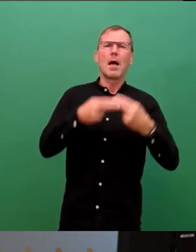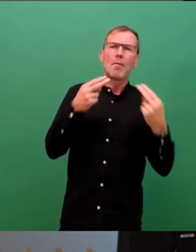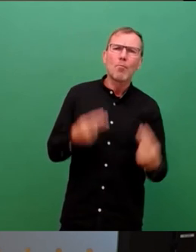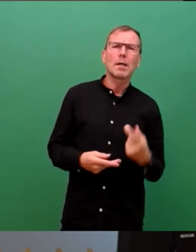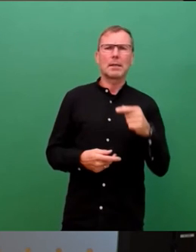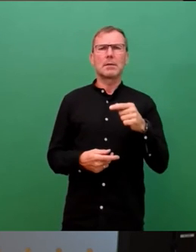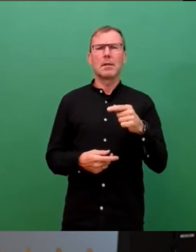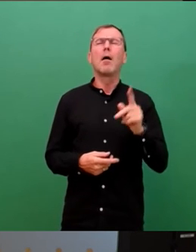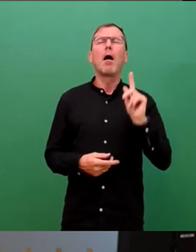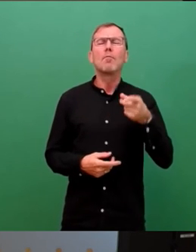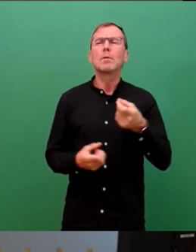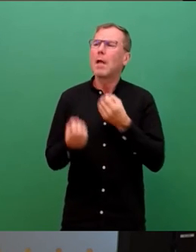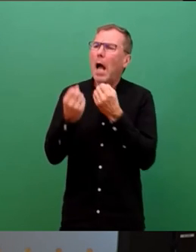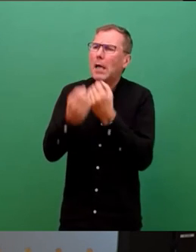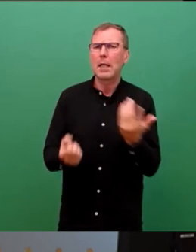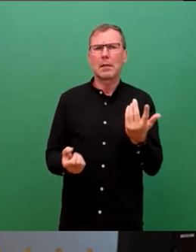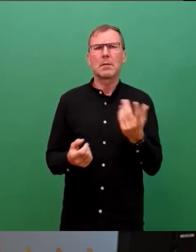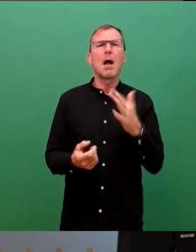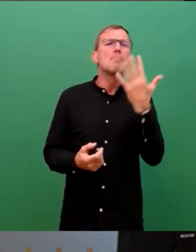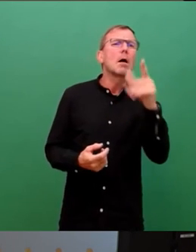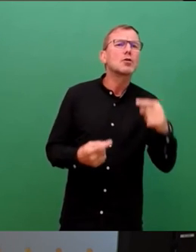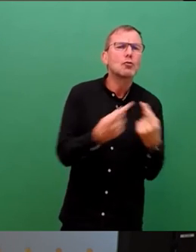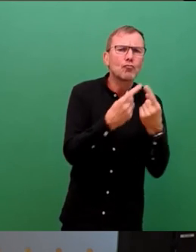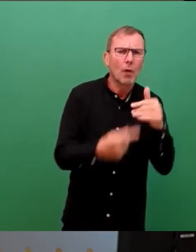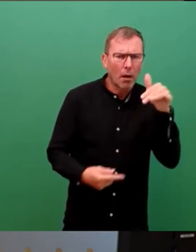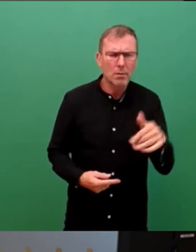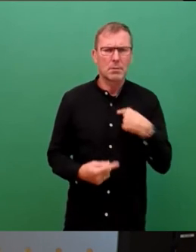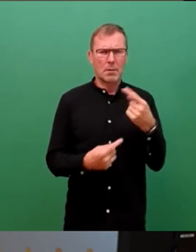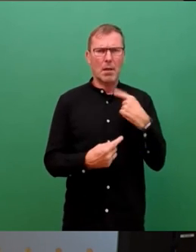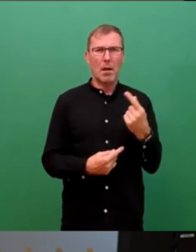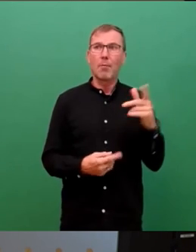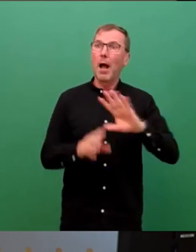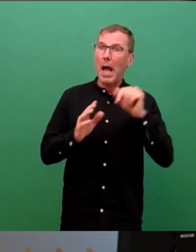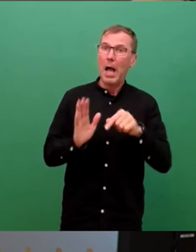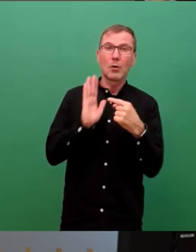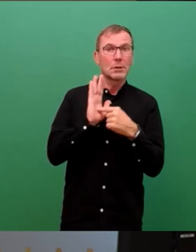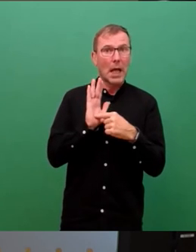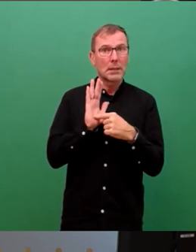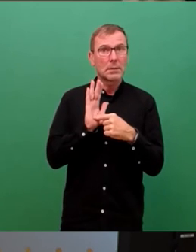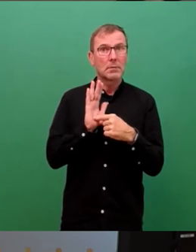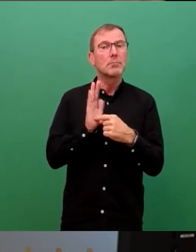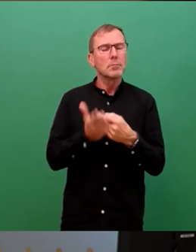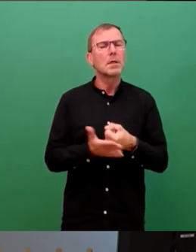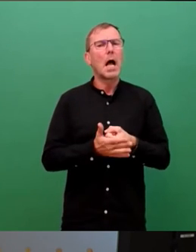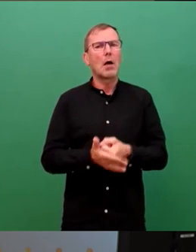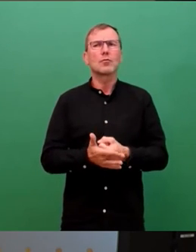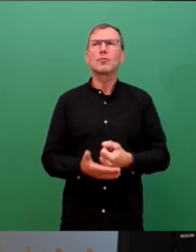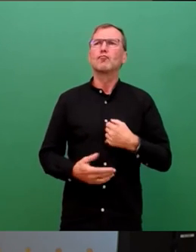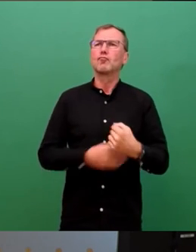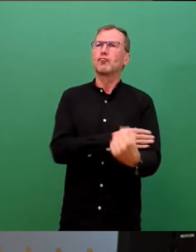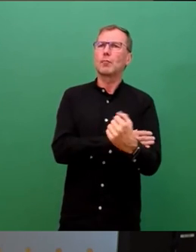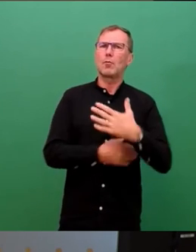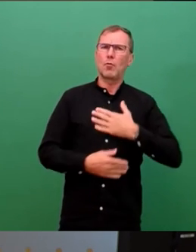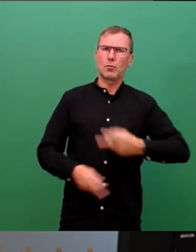erklärungsbedürftig und manches auch strittig. Tatsache ist aber, dass dieser Haushalt auch ein Ausdruck der Stärke unserer Stadt ist, ein